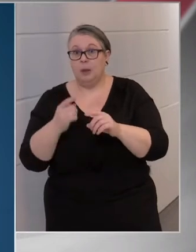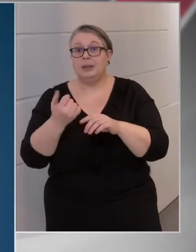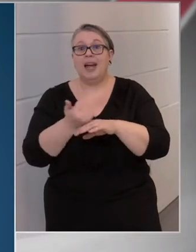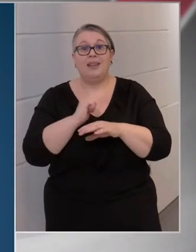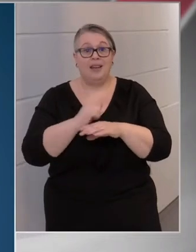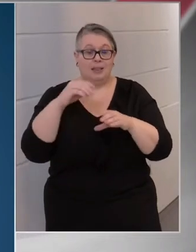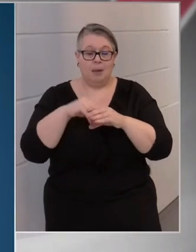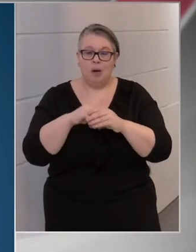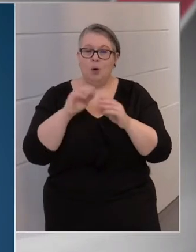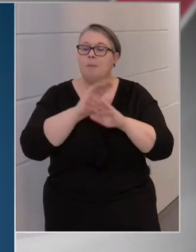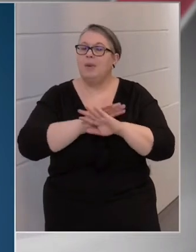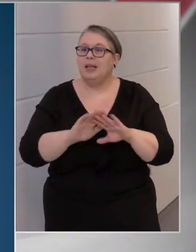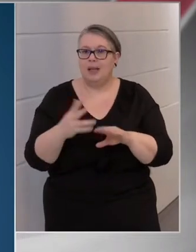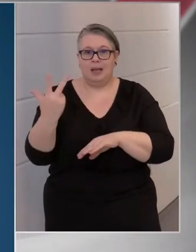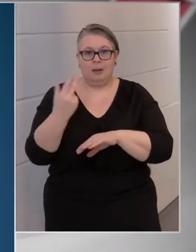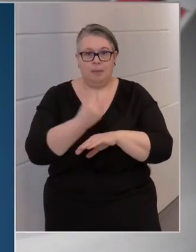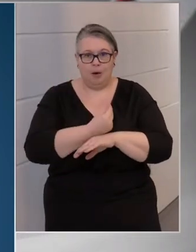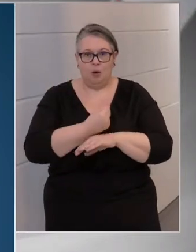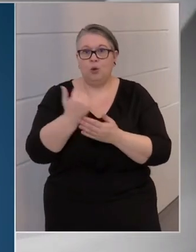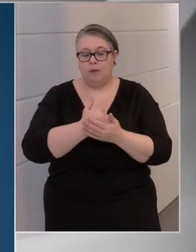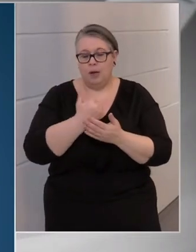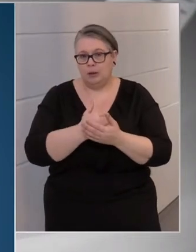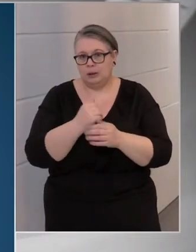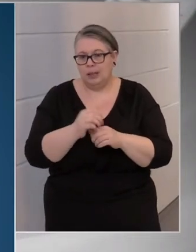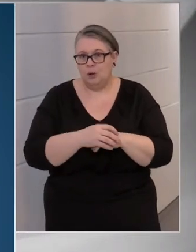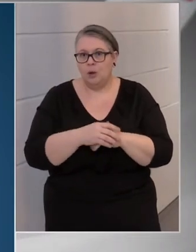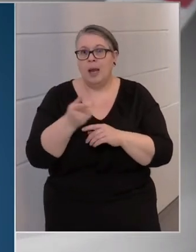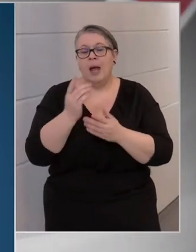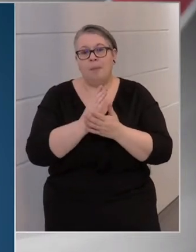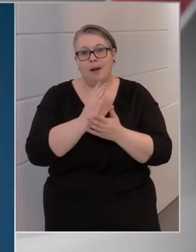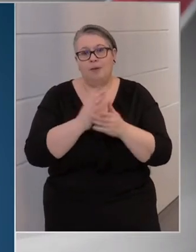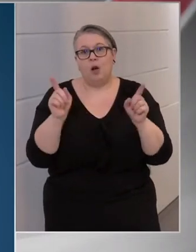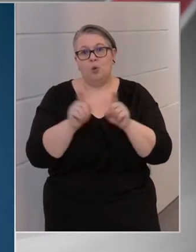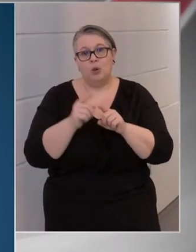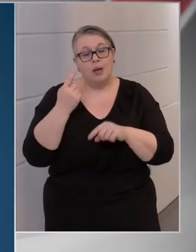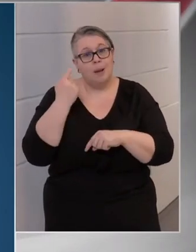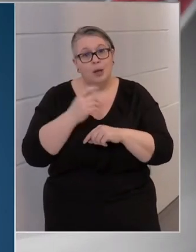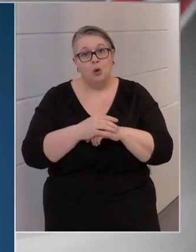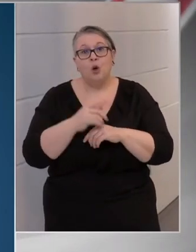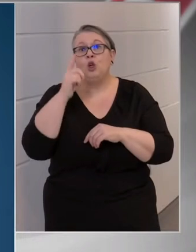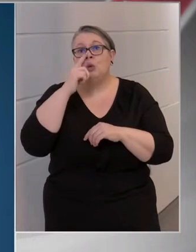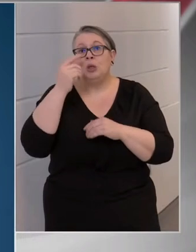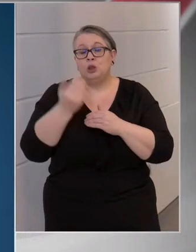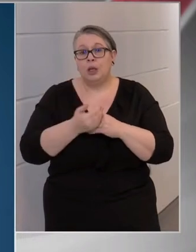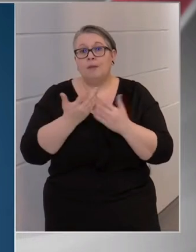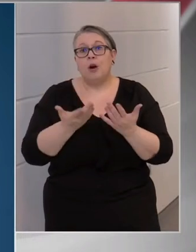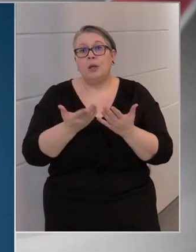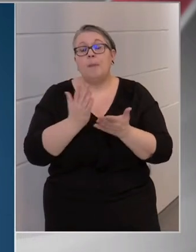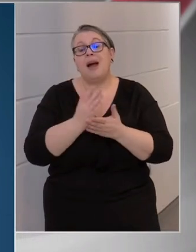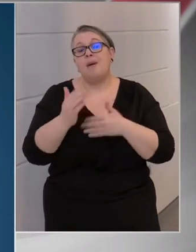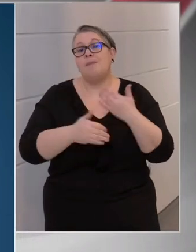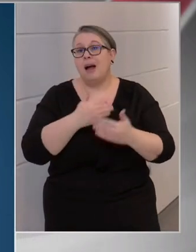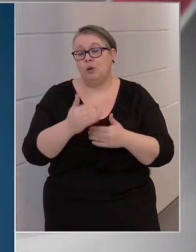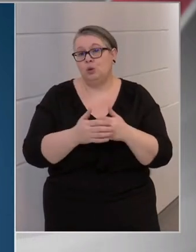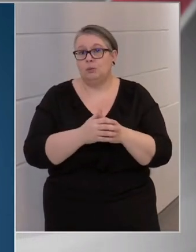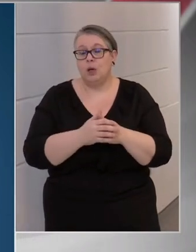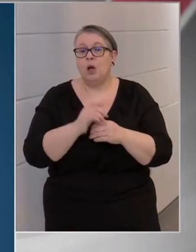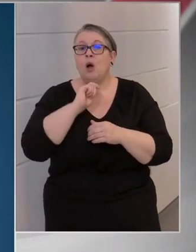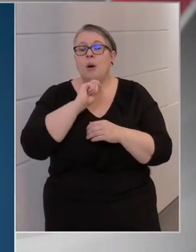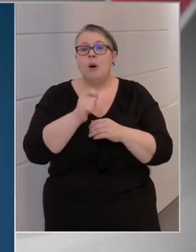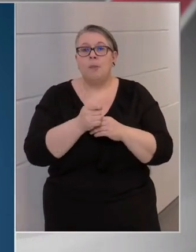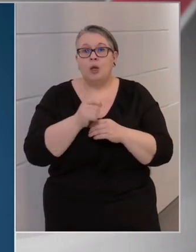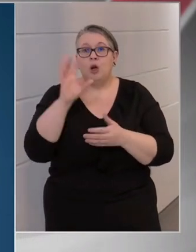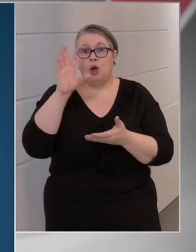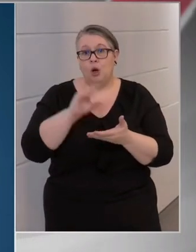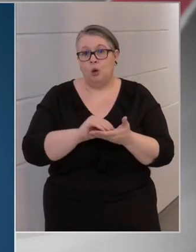egy héten belül eloltjuk. Ennek megfelelően azt reméljük, hogy júniusig, vagy akár már májusban a magyar